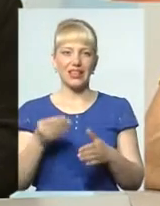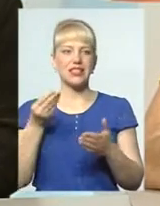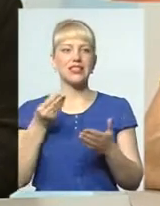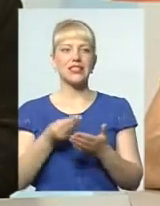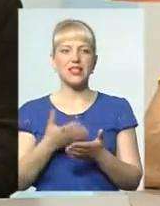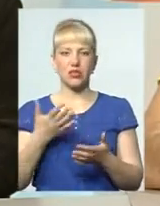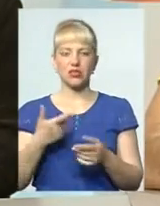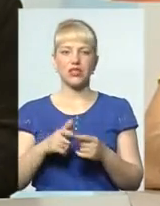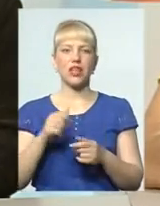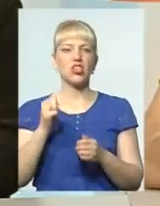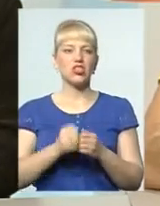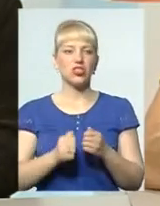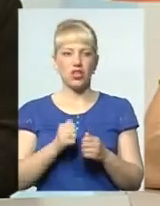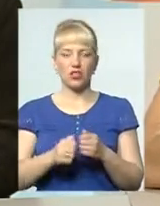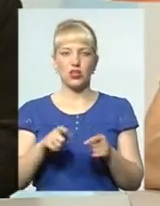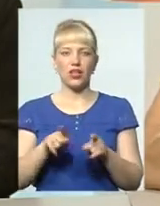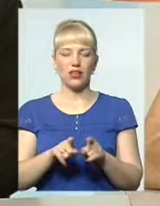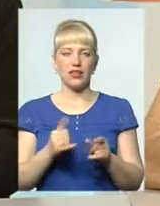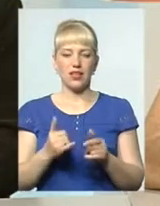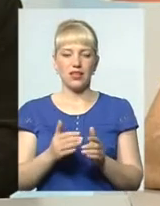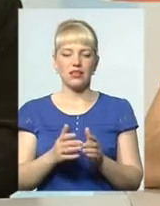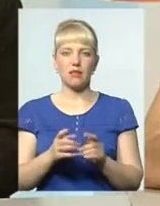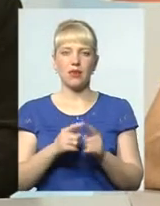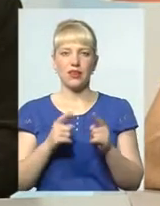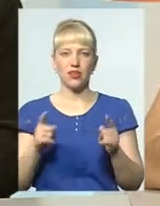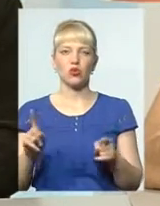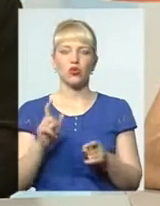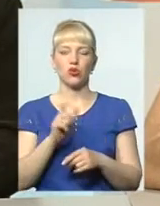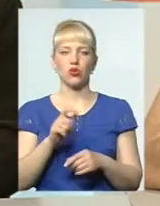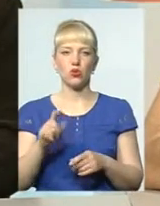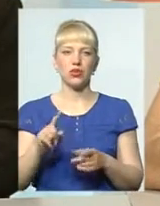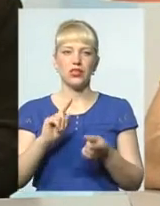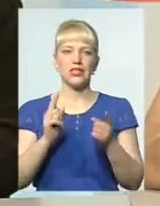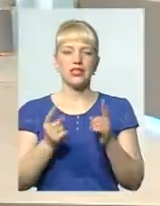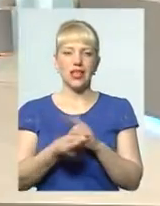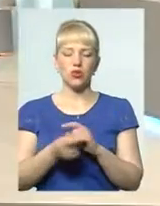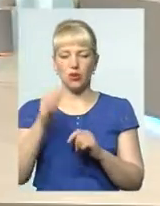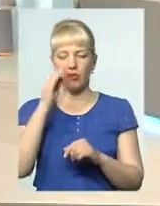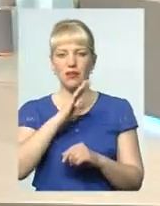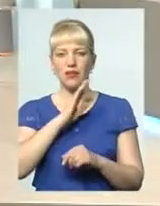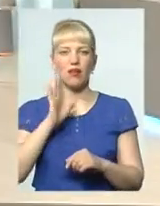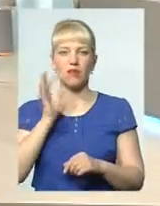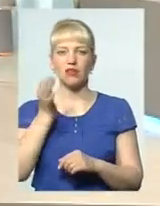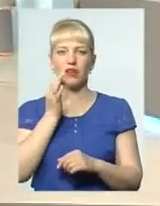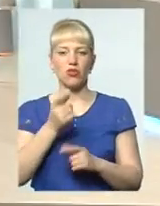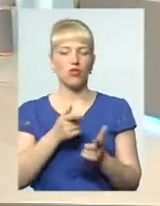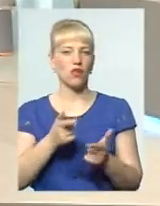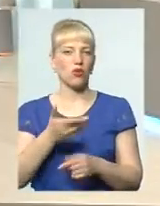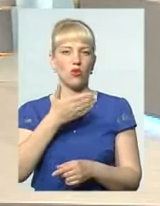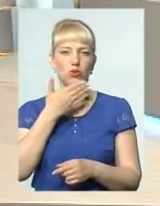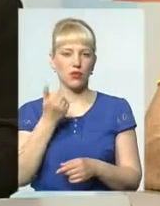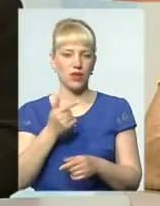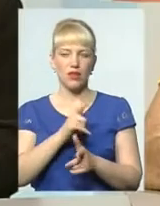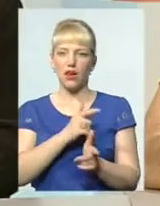Дуже часто зараз такий період, що люди стоять батьками дуже рано. Вони не готові до цього. Не готові